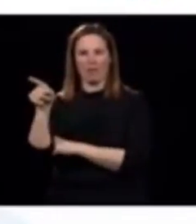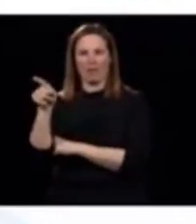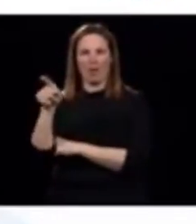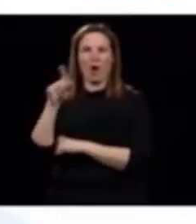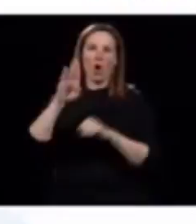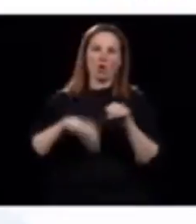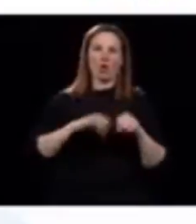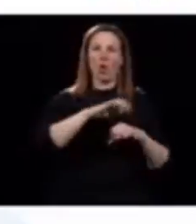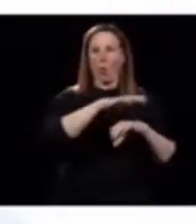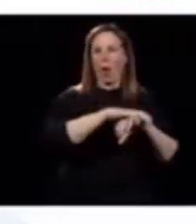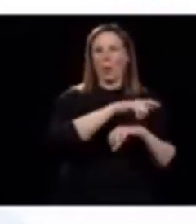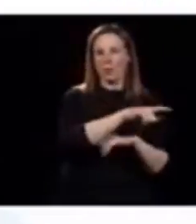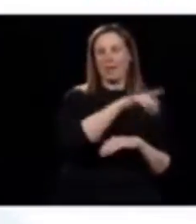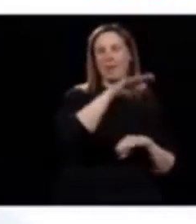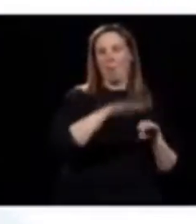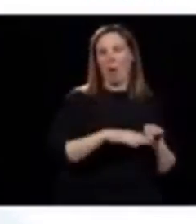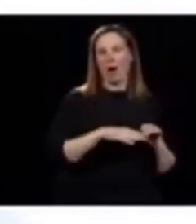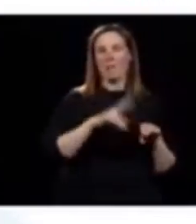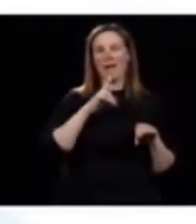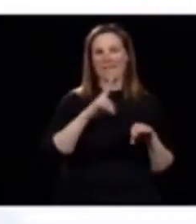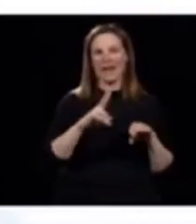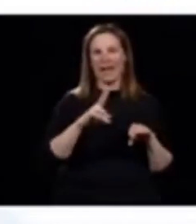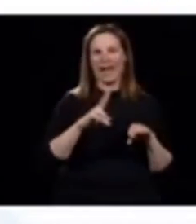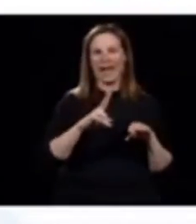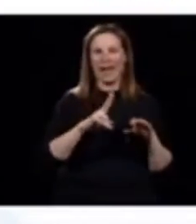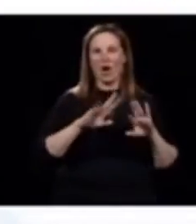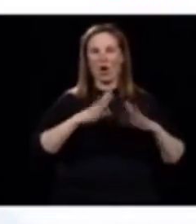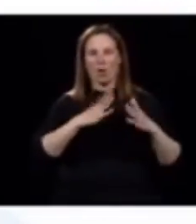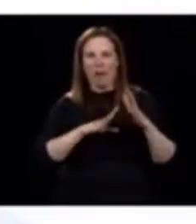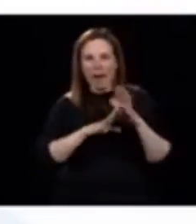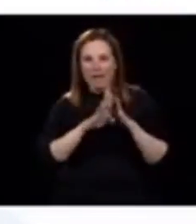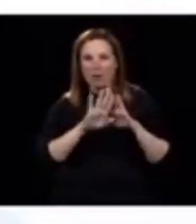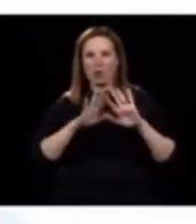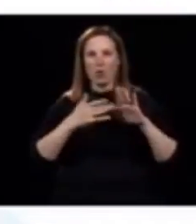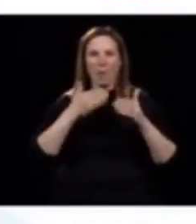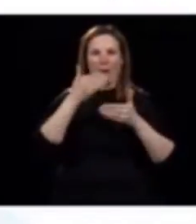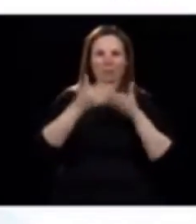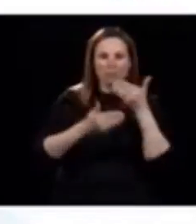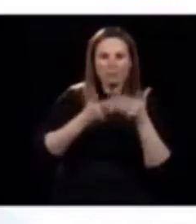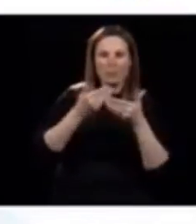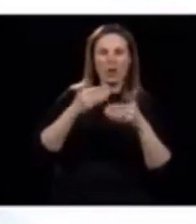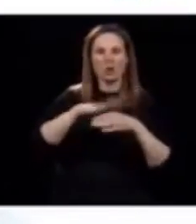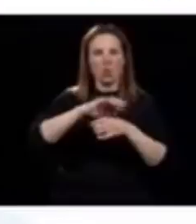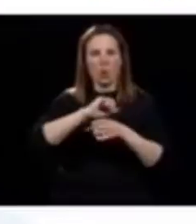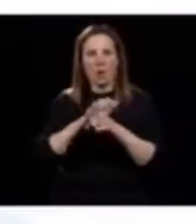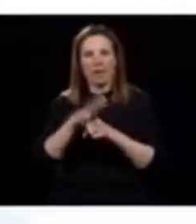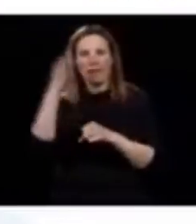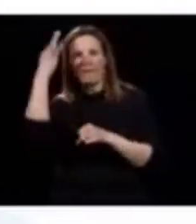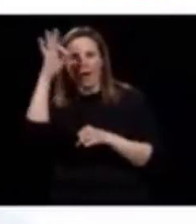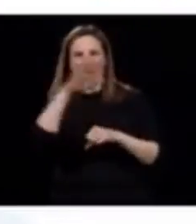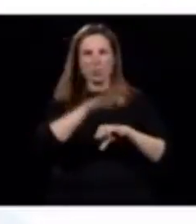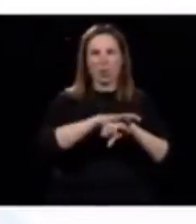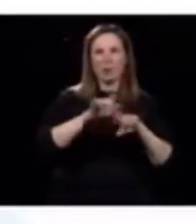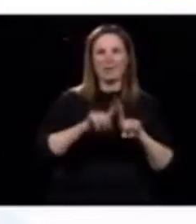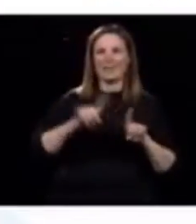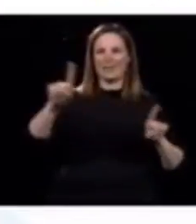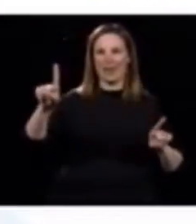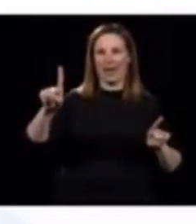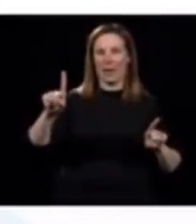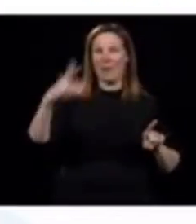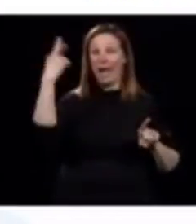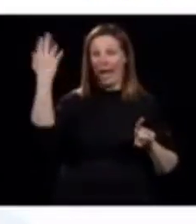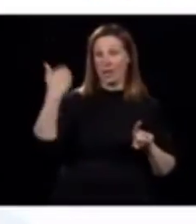d'évolution. Le Royaume-Uni est rendu moins avancé que la France. Mais je ne dis pas que c'est l